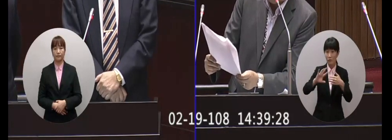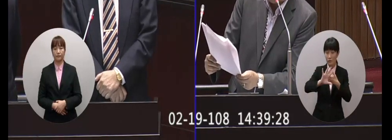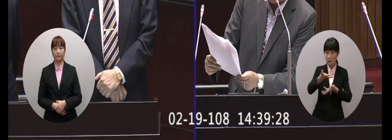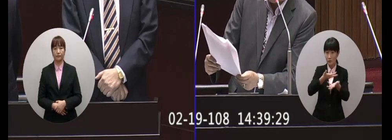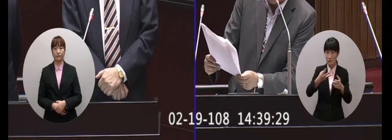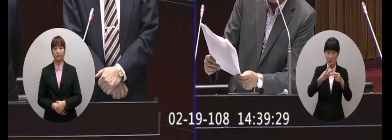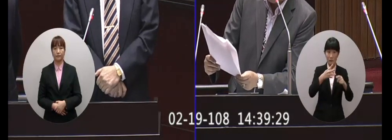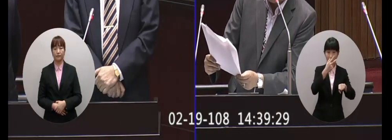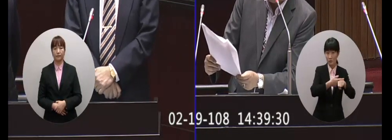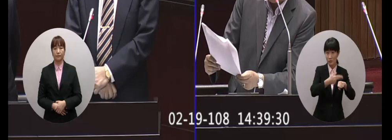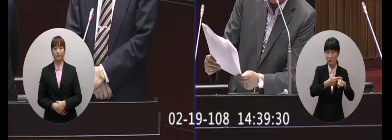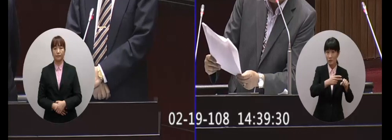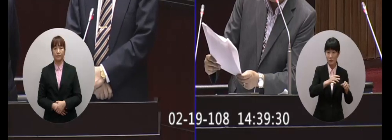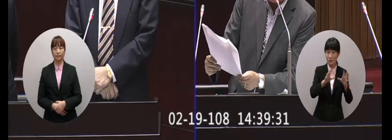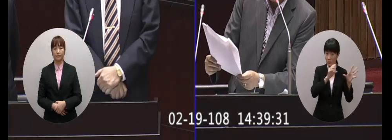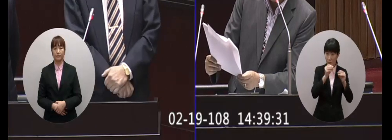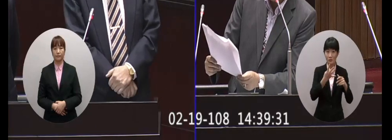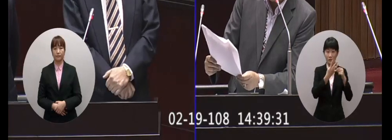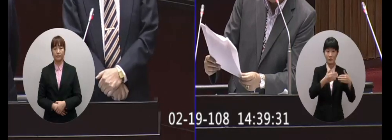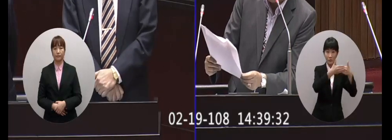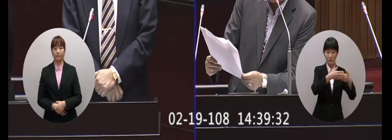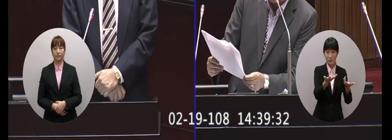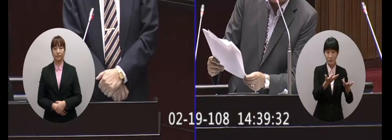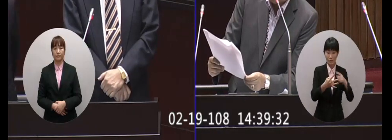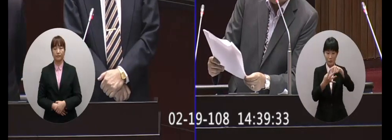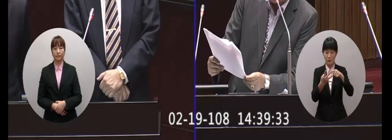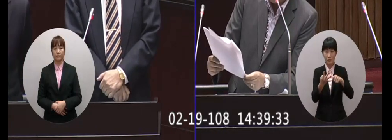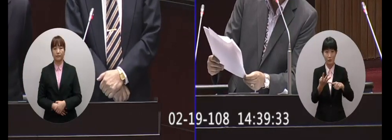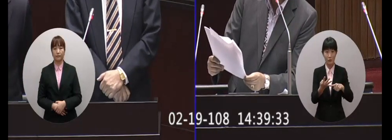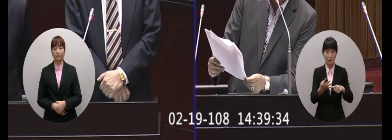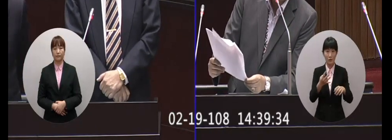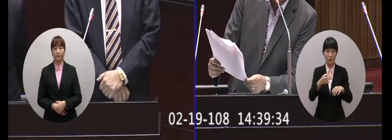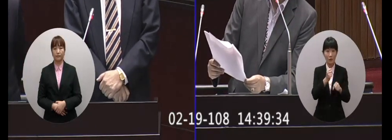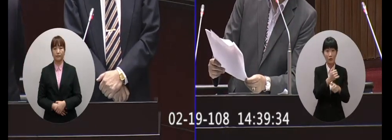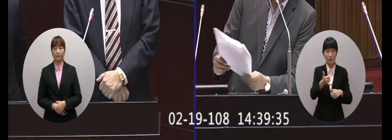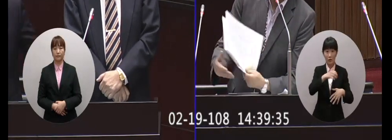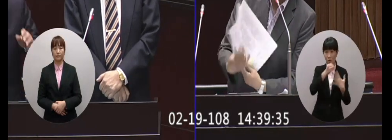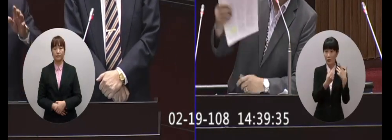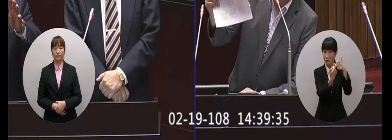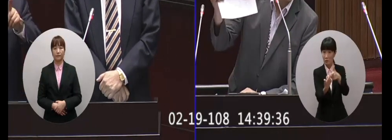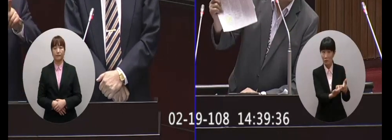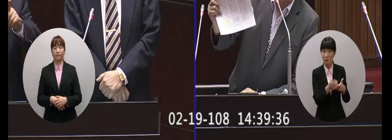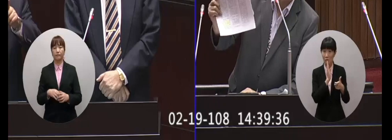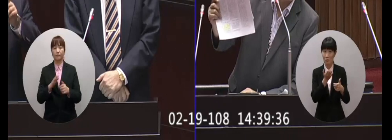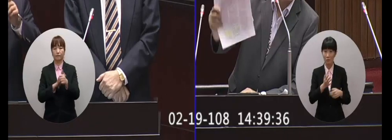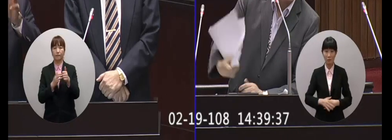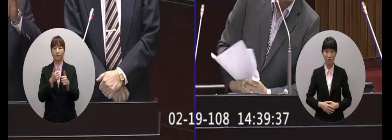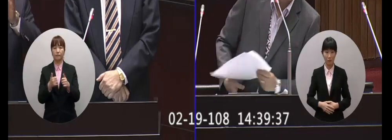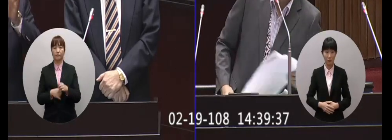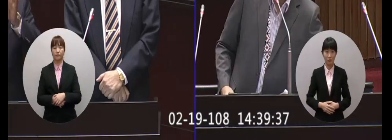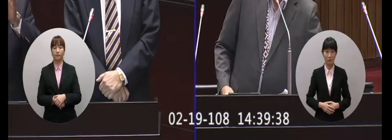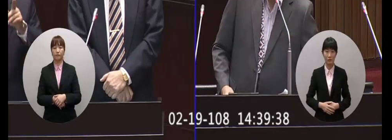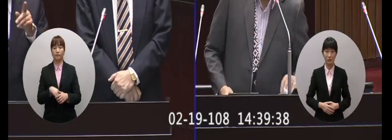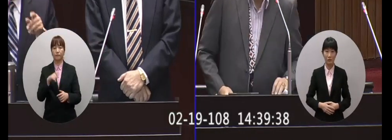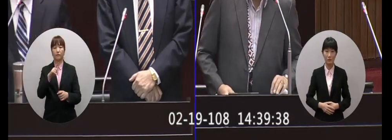技情報大陸事務等以上的人員來限制吧有沒有包括馬英九跟吳杜毅